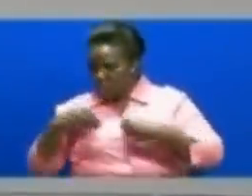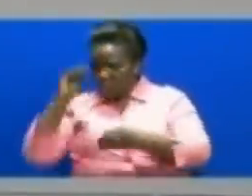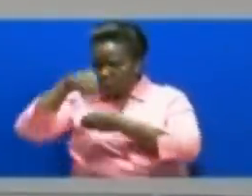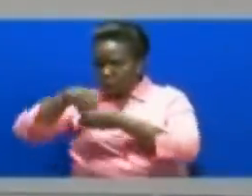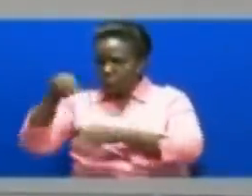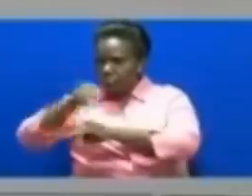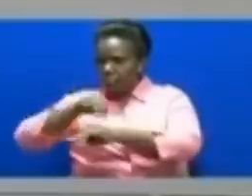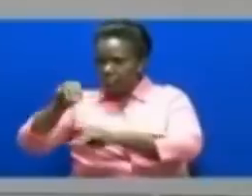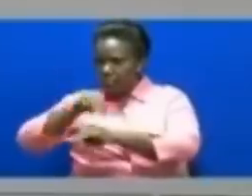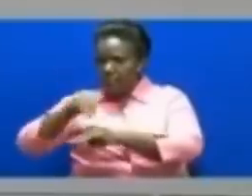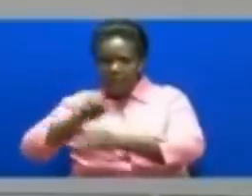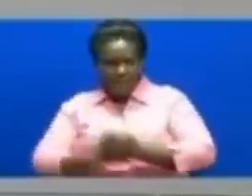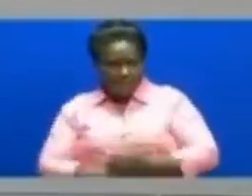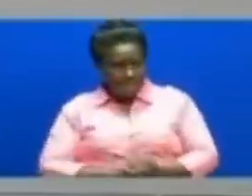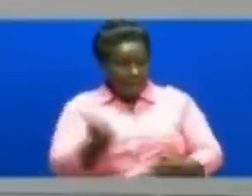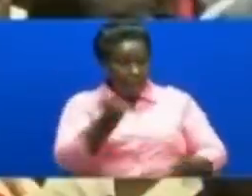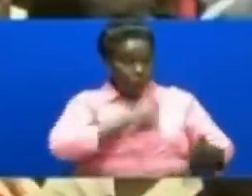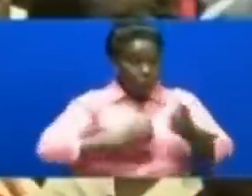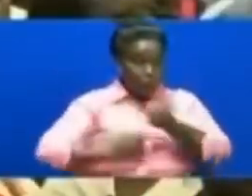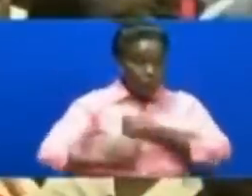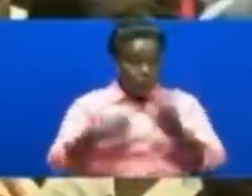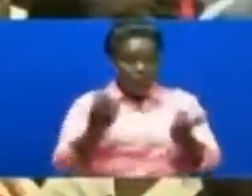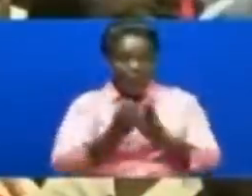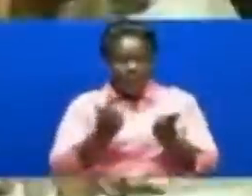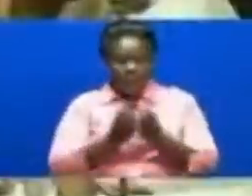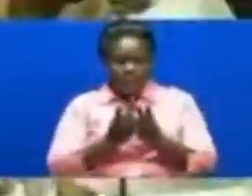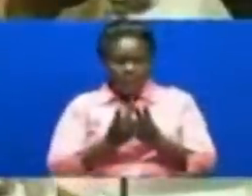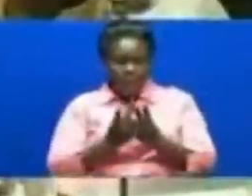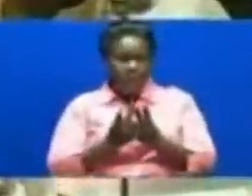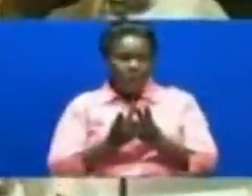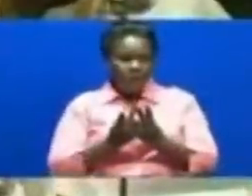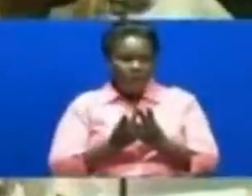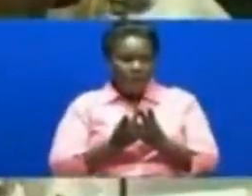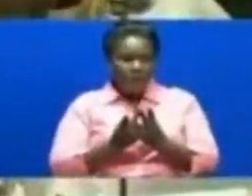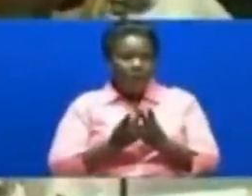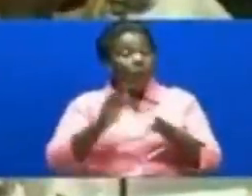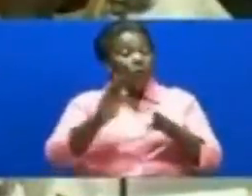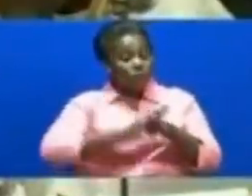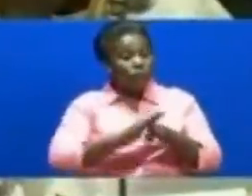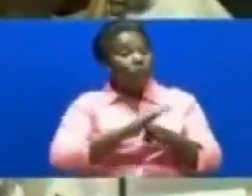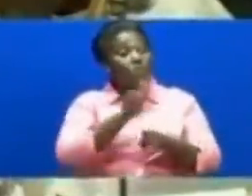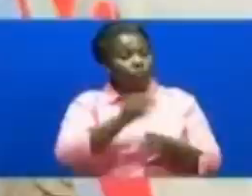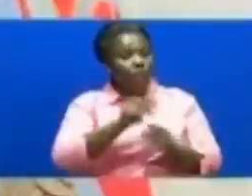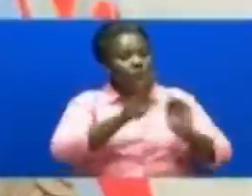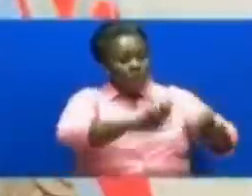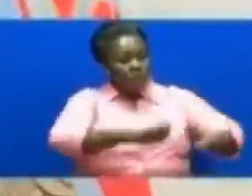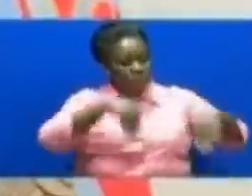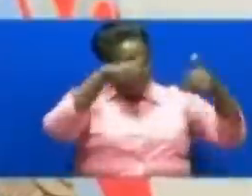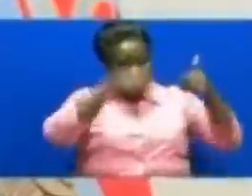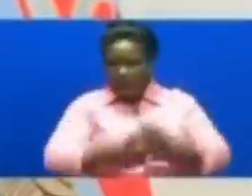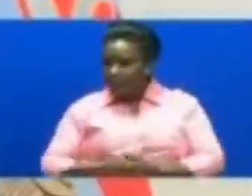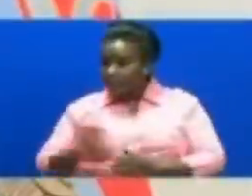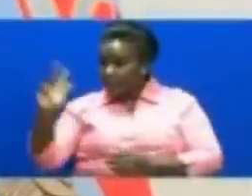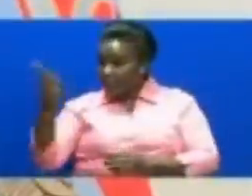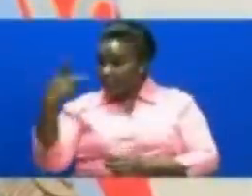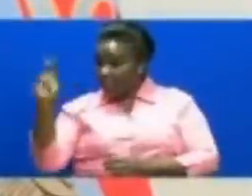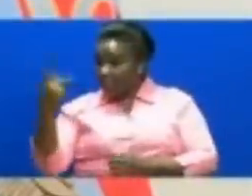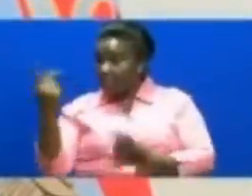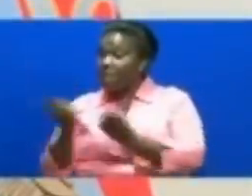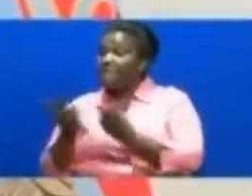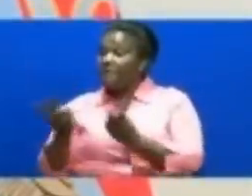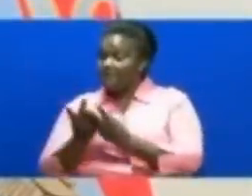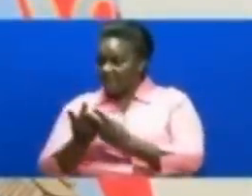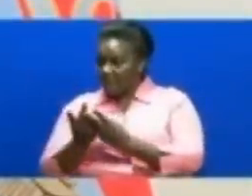Rwanda imipitisha rasmi kutumia shuguli za bunge la inchi hiyo Huku Kenya ya kitambuliwa rasmi na